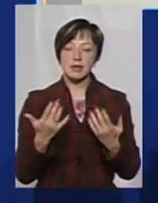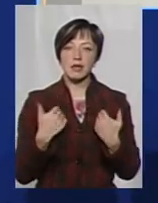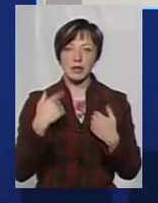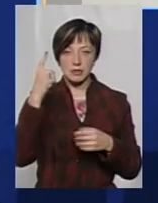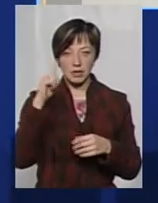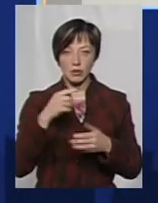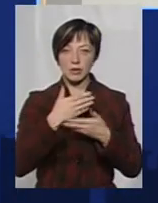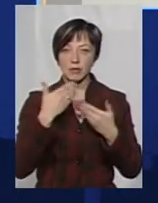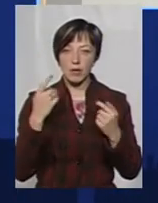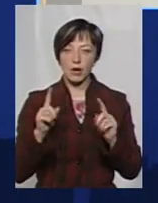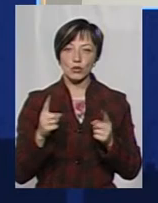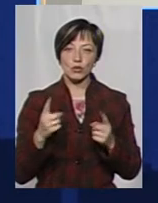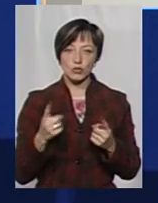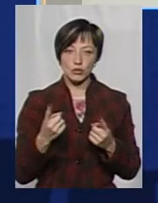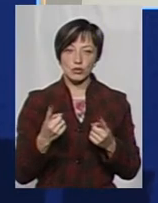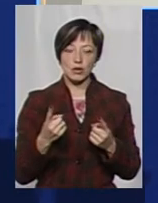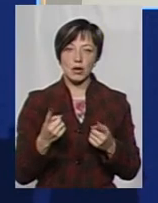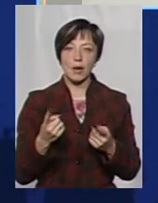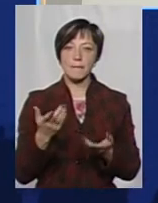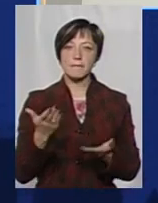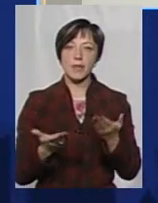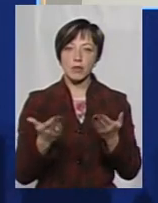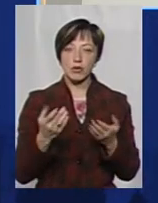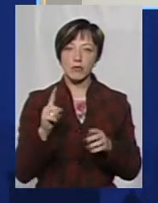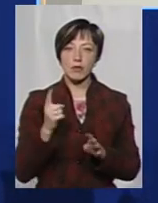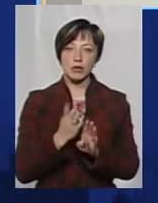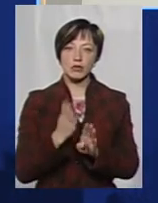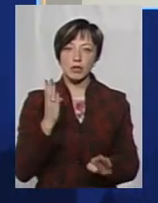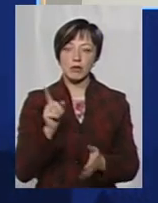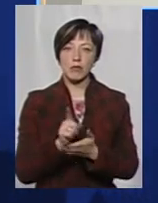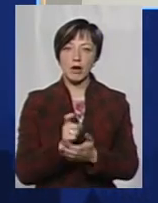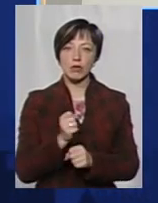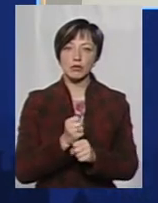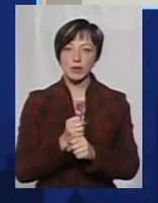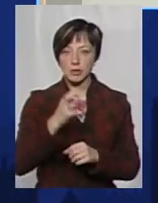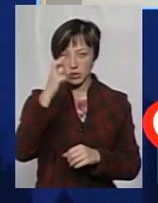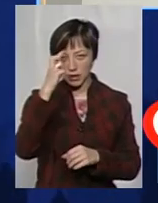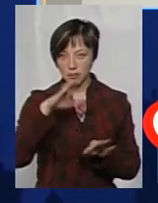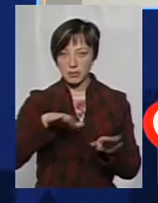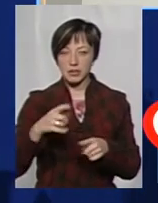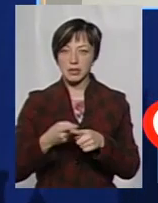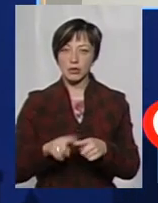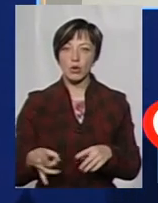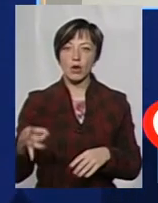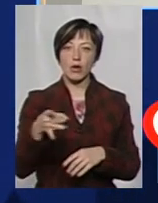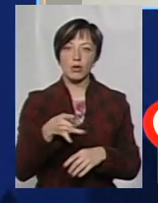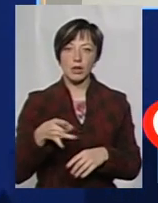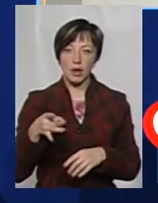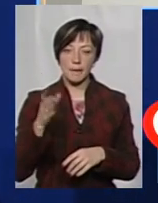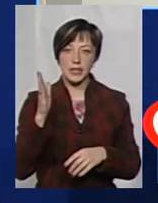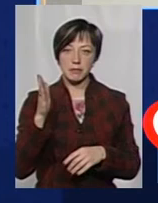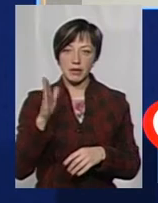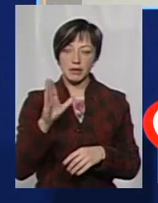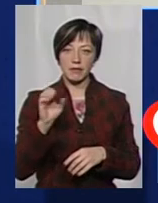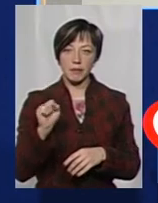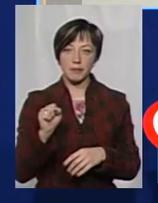знаю, немає, тому що, мабуть, вона в першу чергу має розроблятися державно, а після того регіональні перспективи.